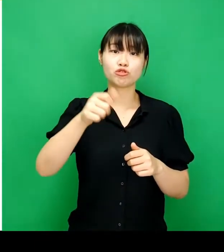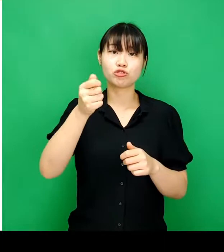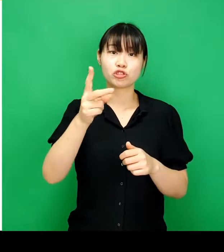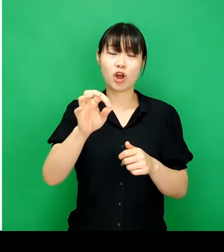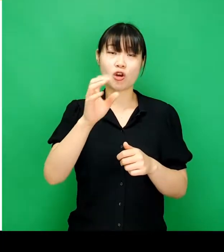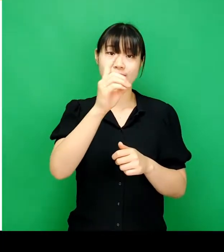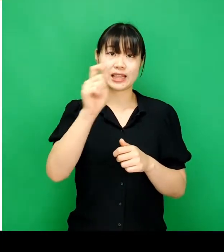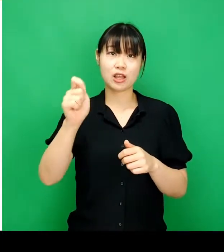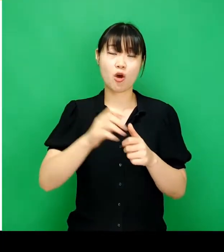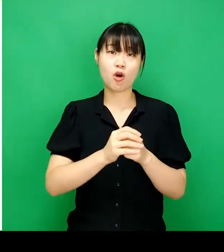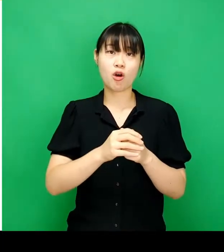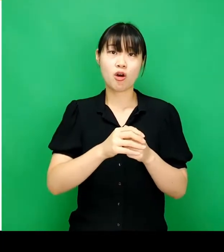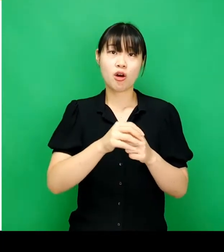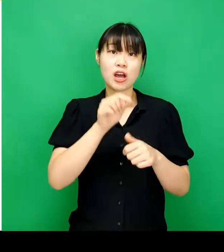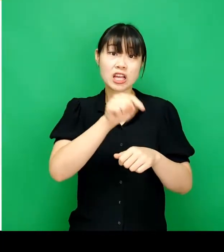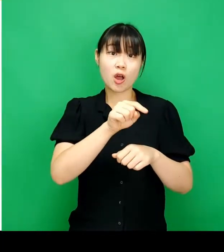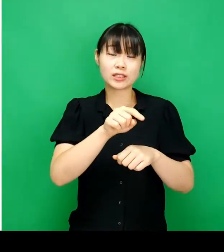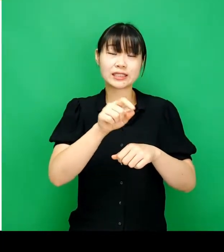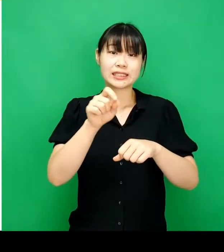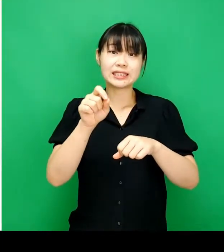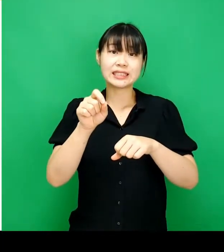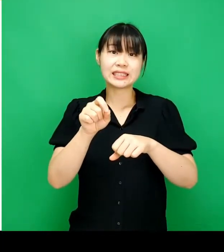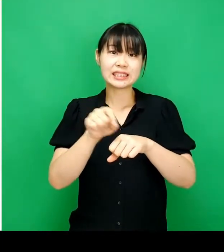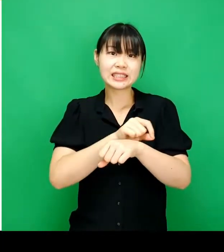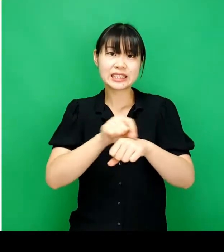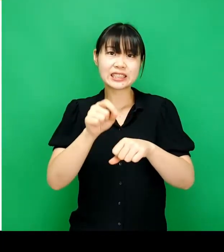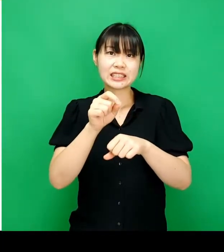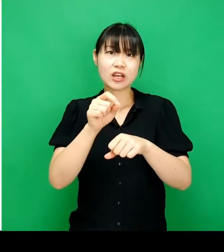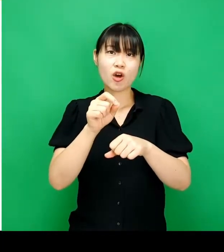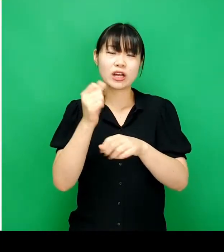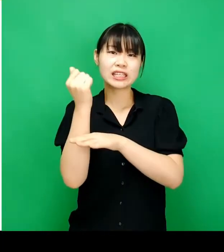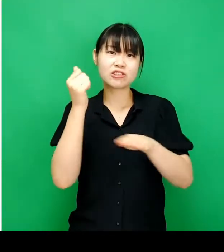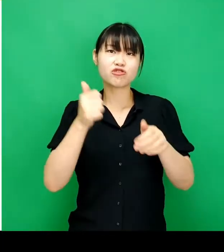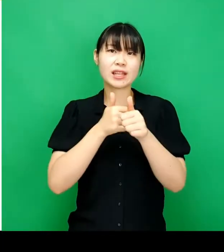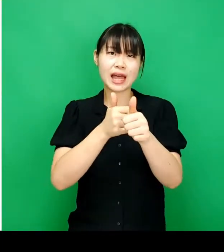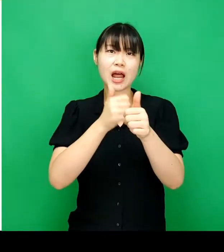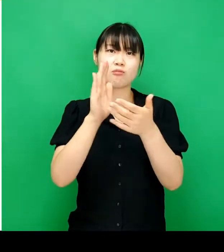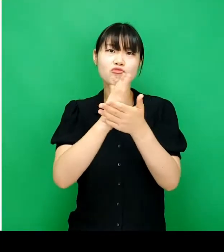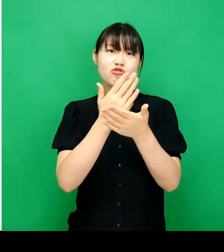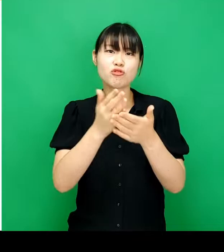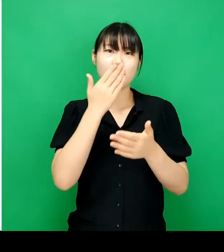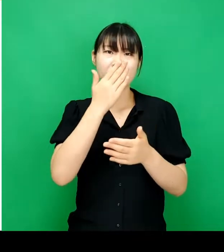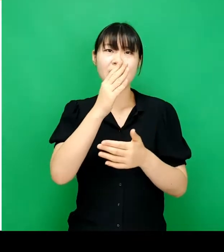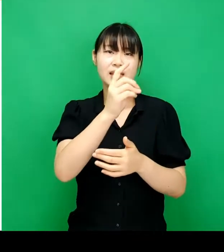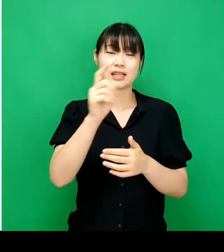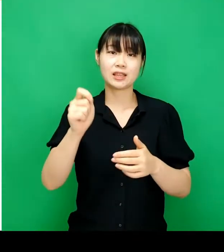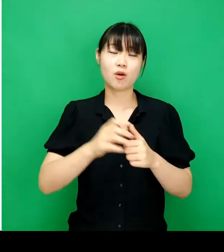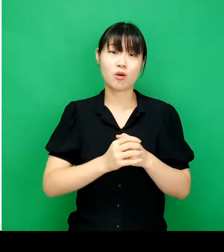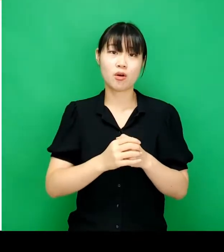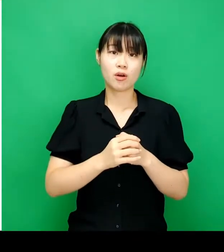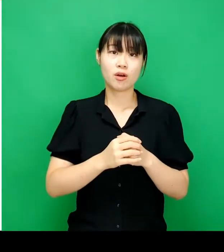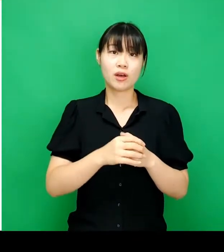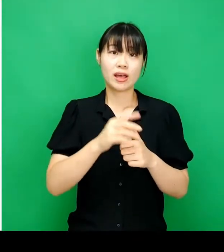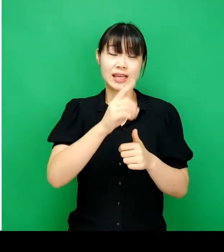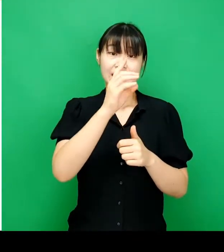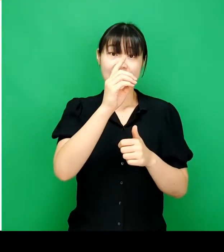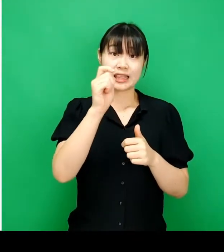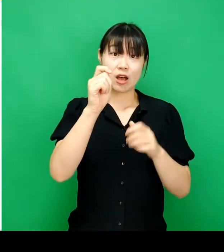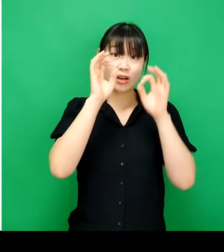두 번째는 범주형 데이터입니다. 범주형 데이터는 특정 기준에 따라 분류할 수 있는 데이터를 말합니다.